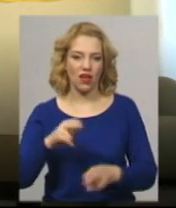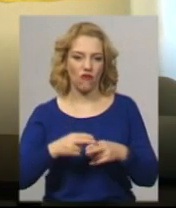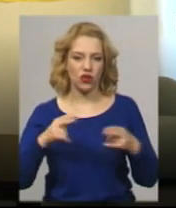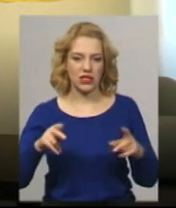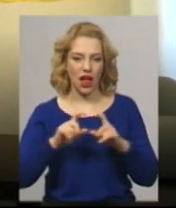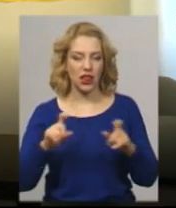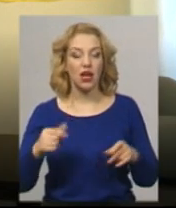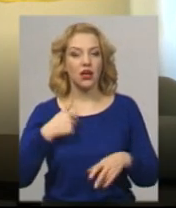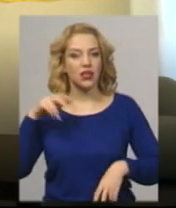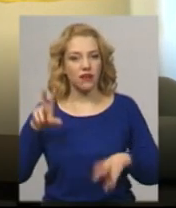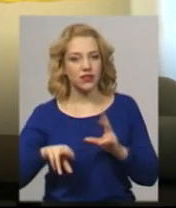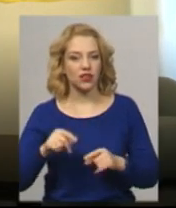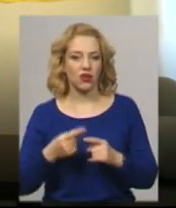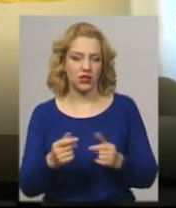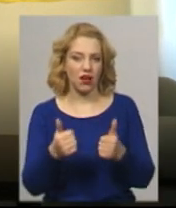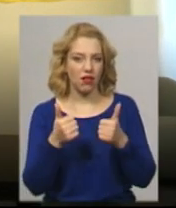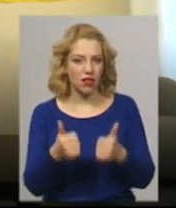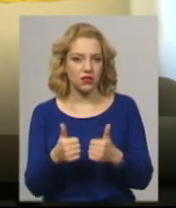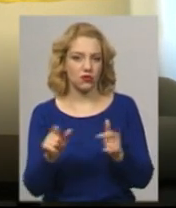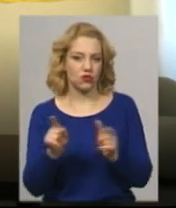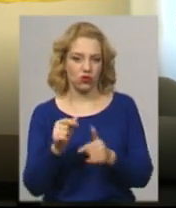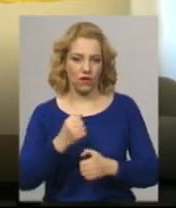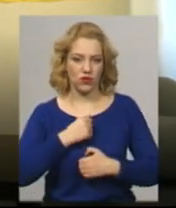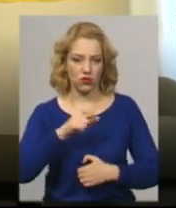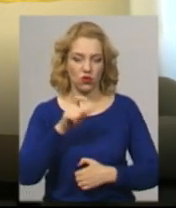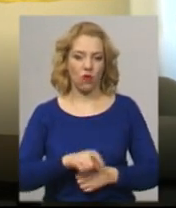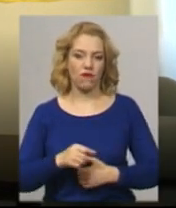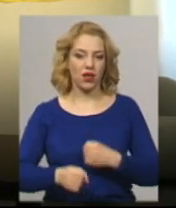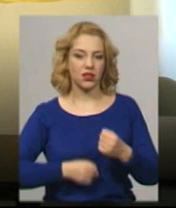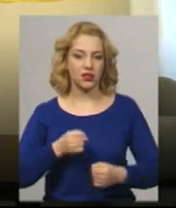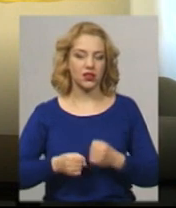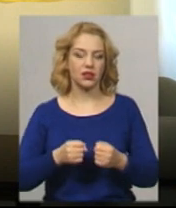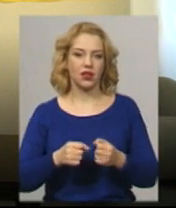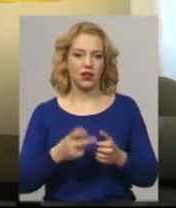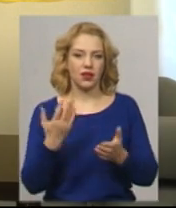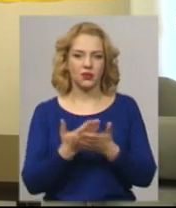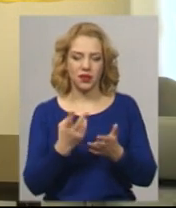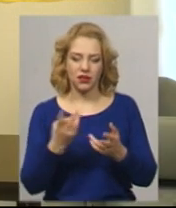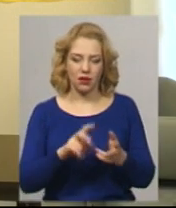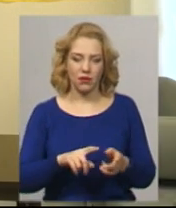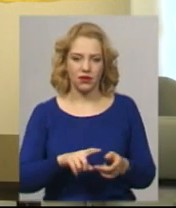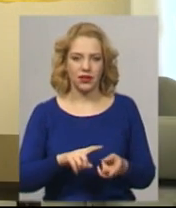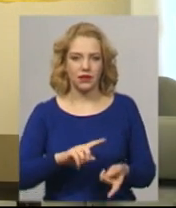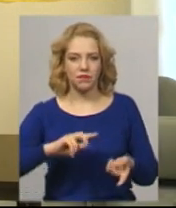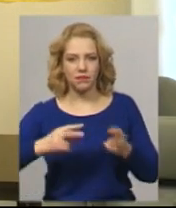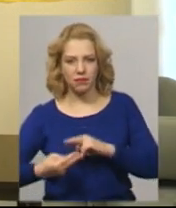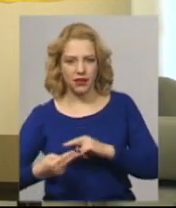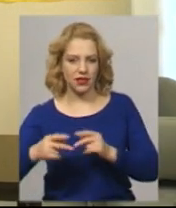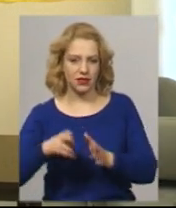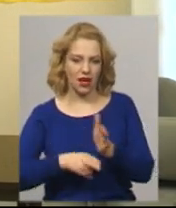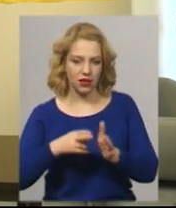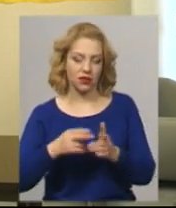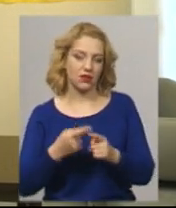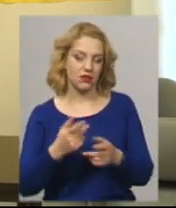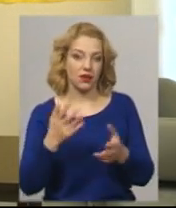класно, коли людина військова їде, пересадка, є де зупинитися, поїсти,